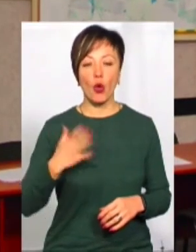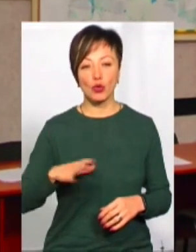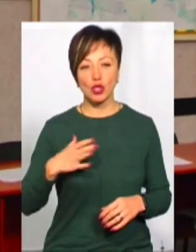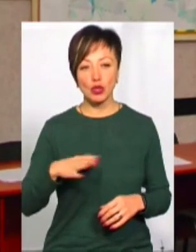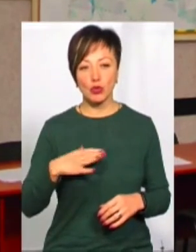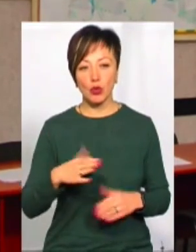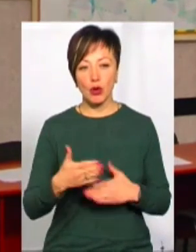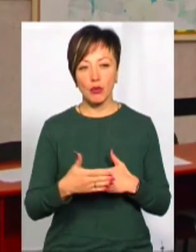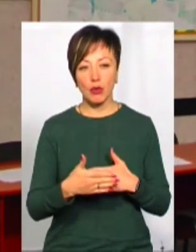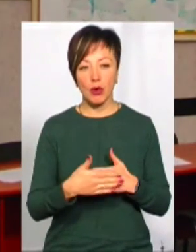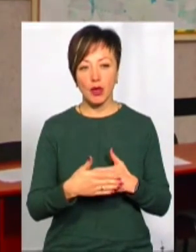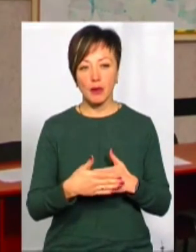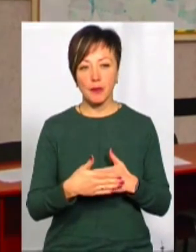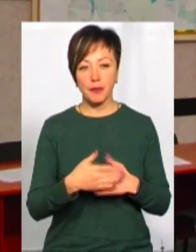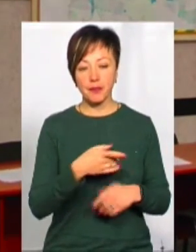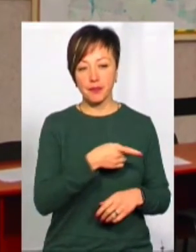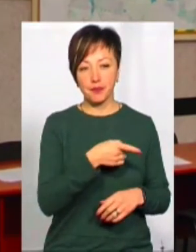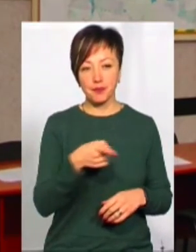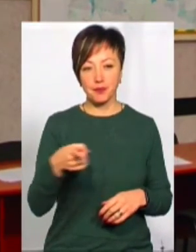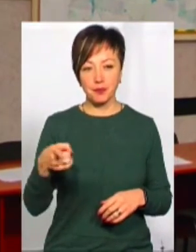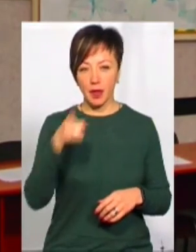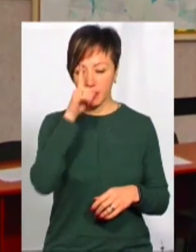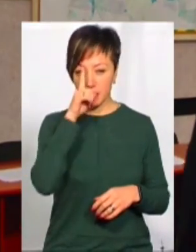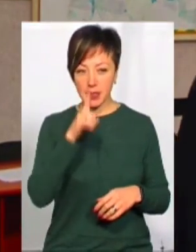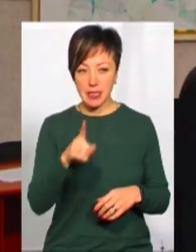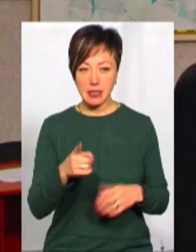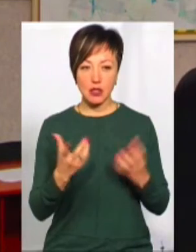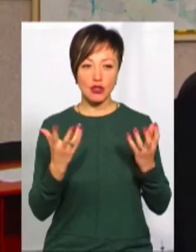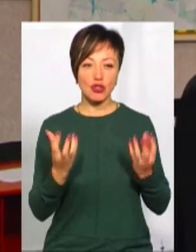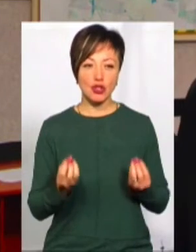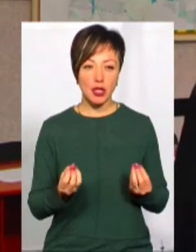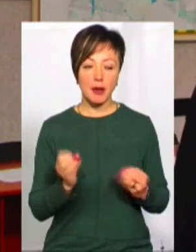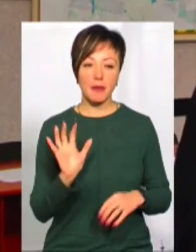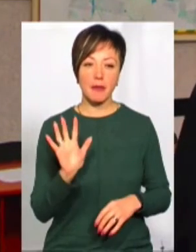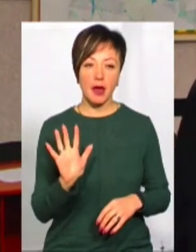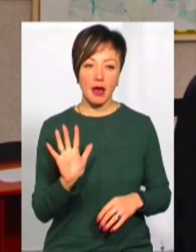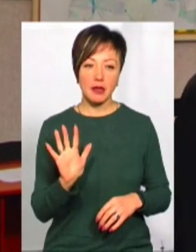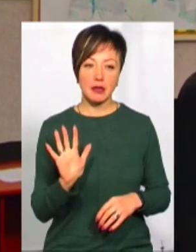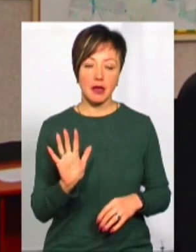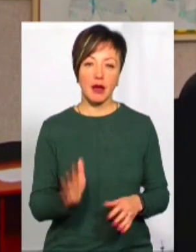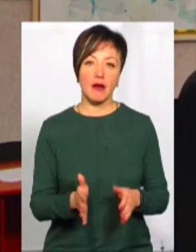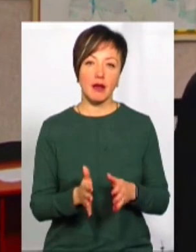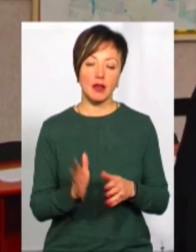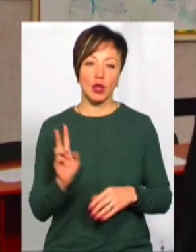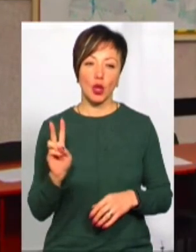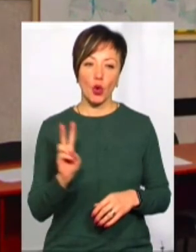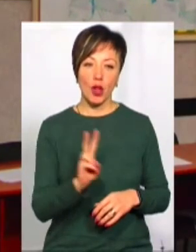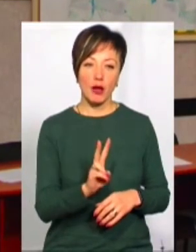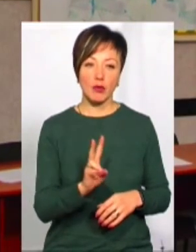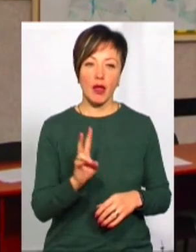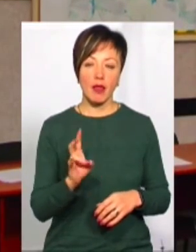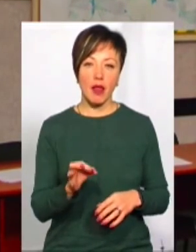протягом найближчого місяця ще отримати п'ять тролейбусів на